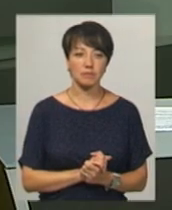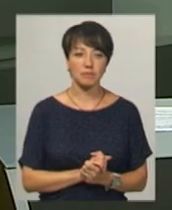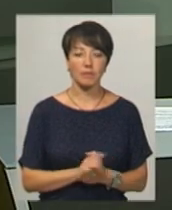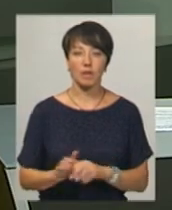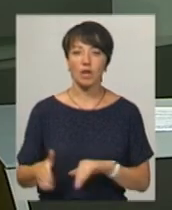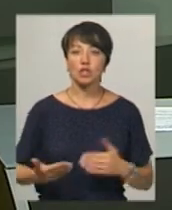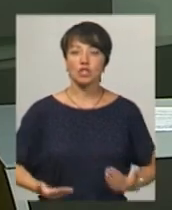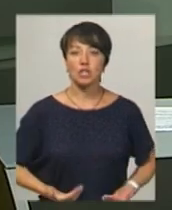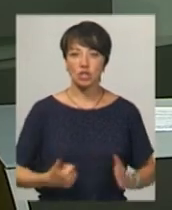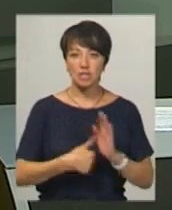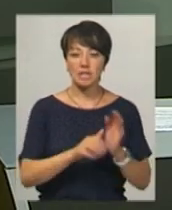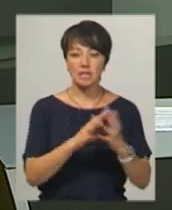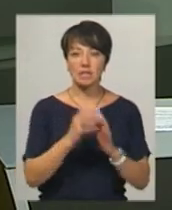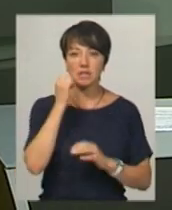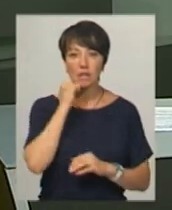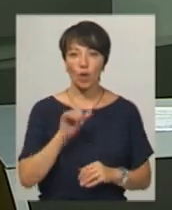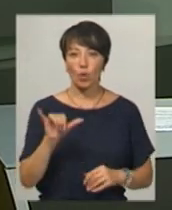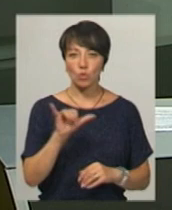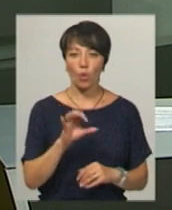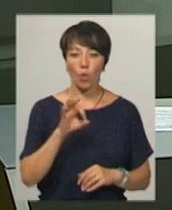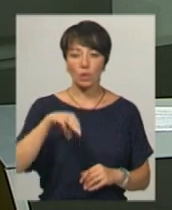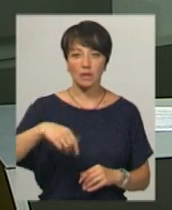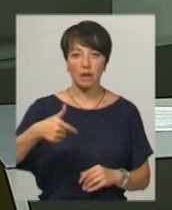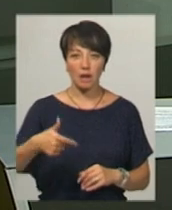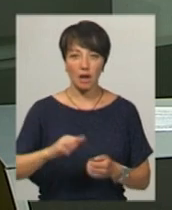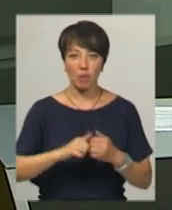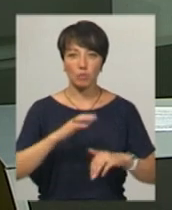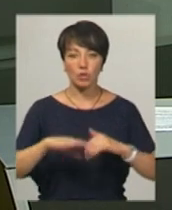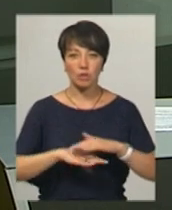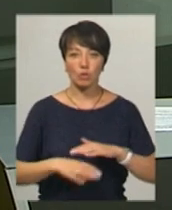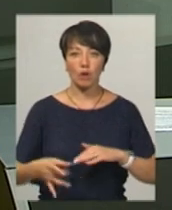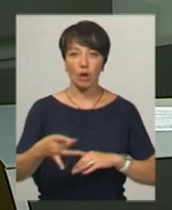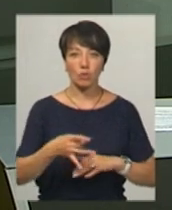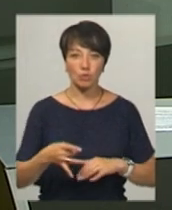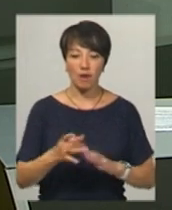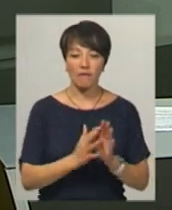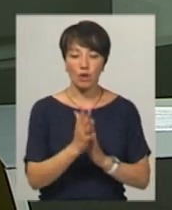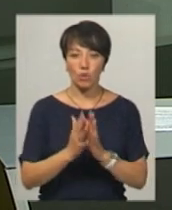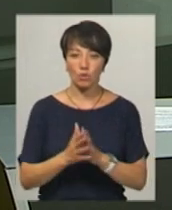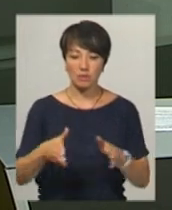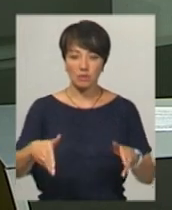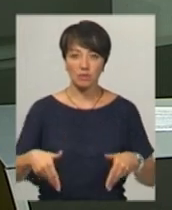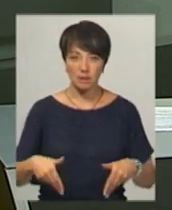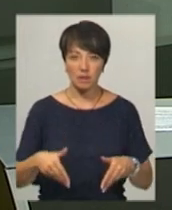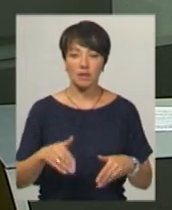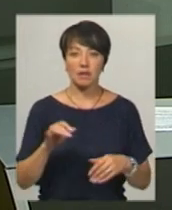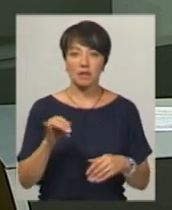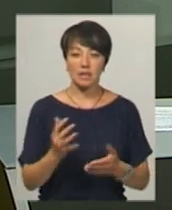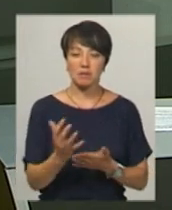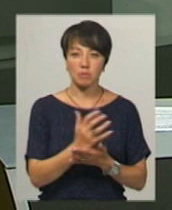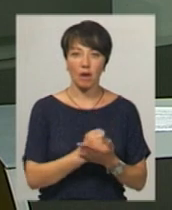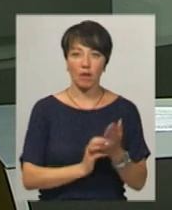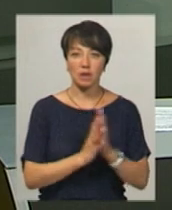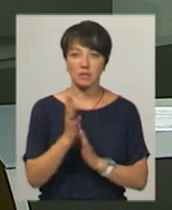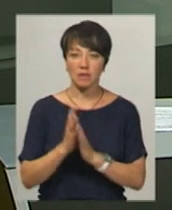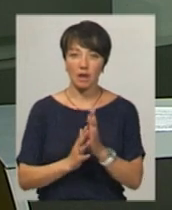Жителі шести сіл Староушицької об'єднаної тергромади Кам'янець-Подільського району вирощують на присадивних ділянках та збирають у